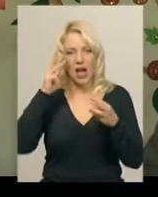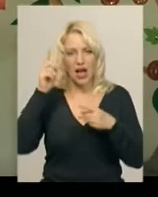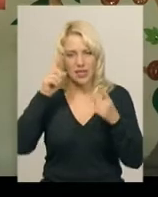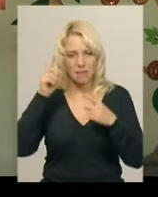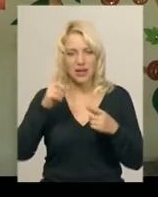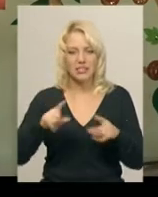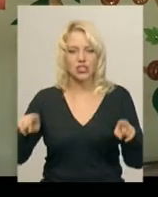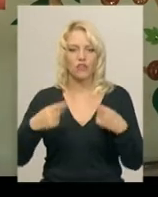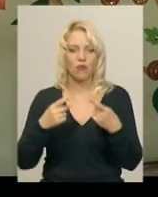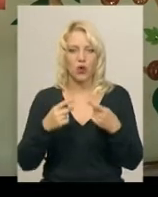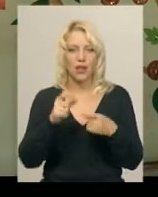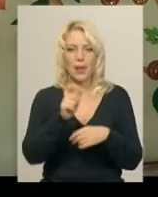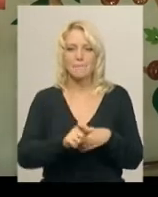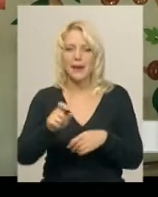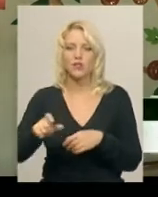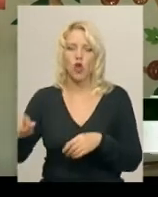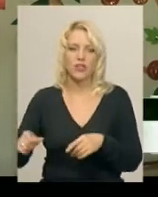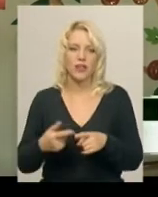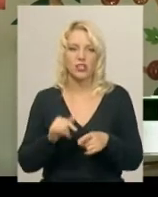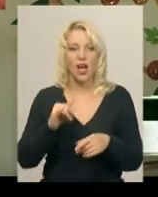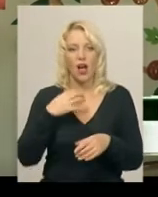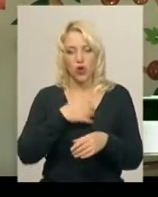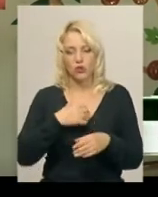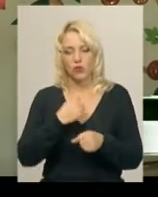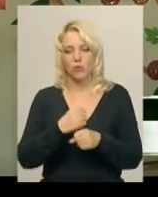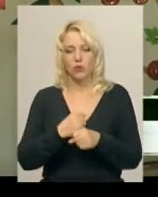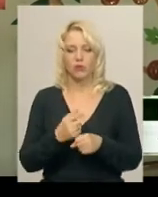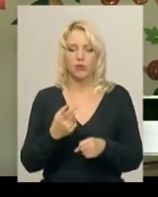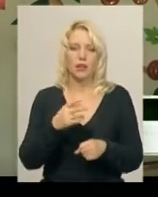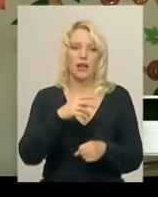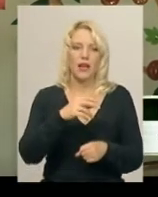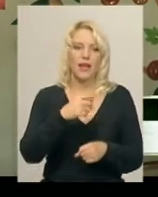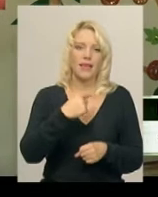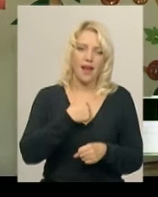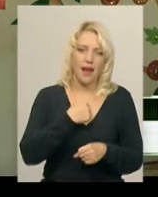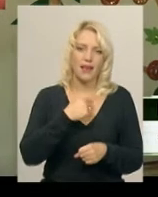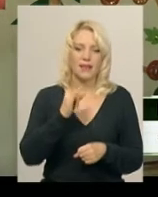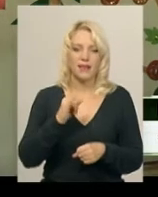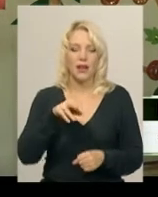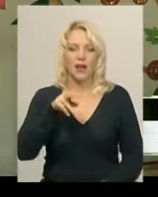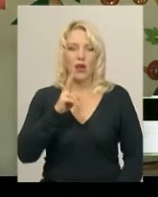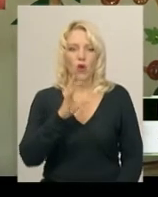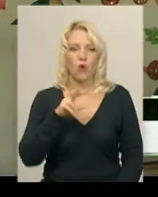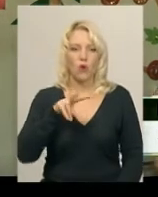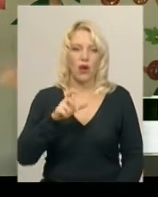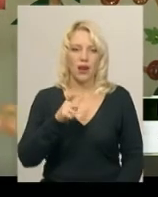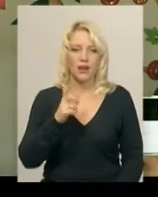Основну роботу, напевно, робив я і Майя Колесникова, ось дівчина, яка мені допомагала, студентка